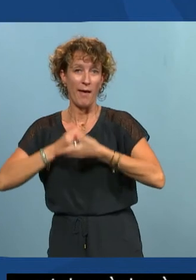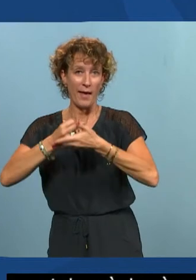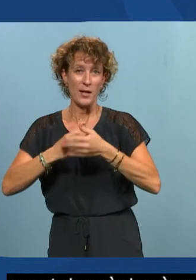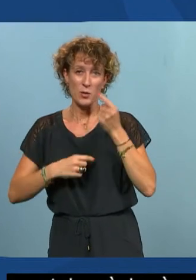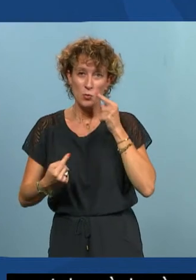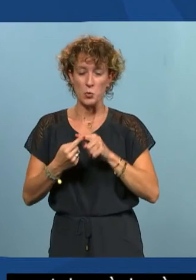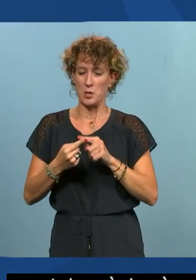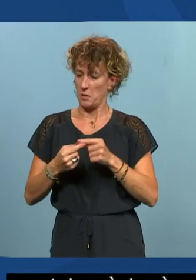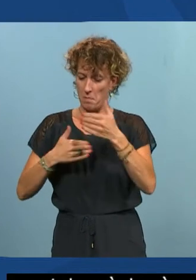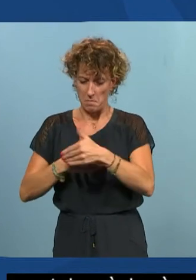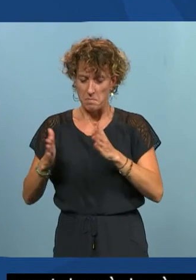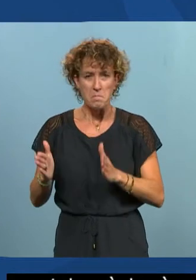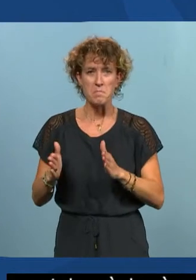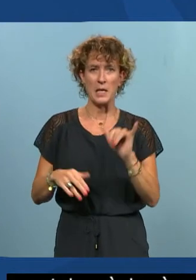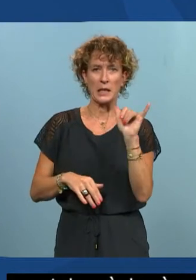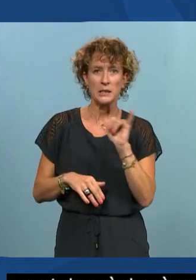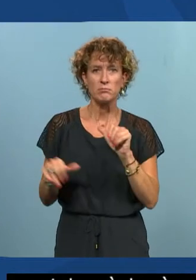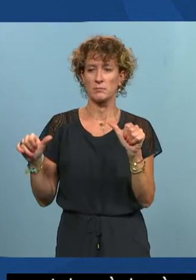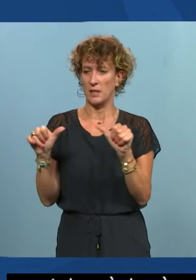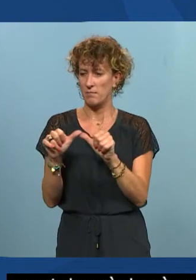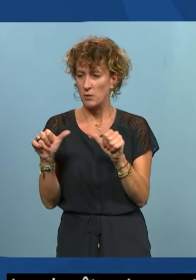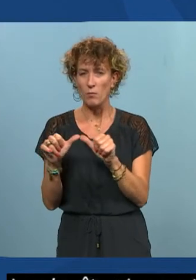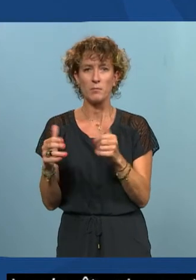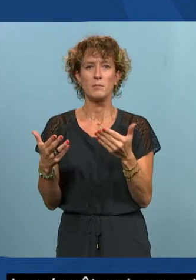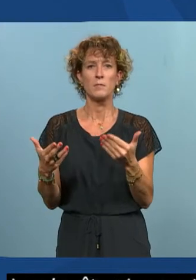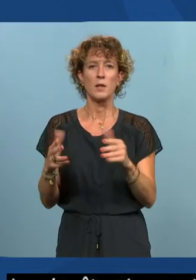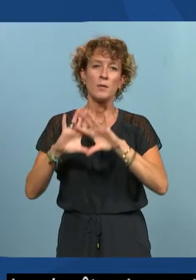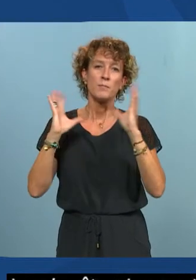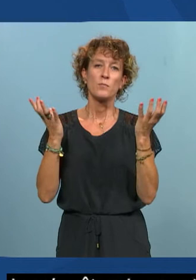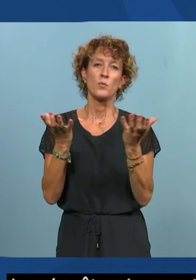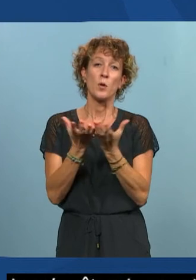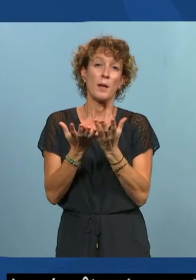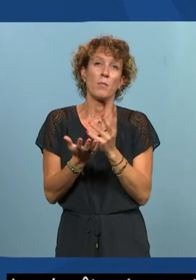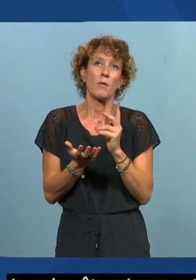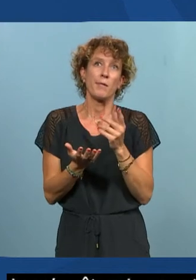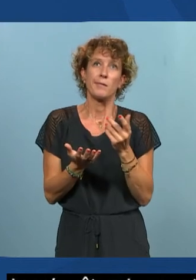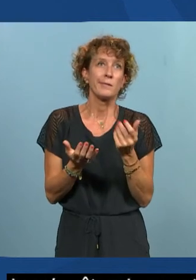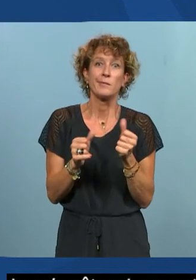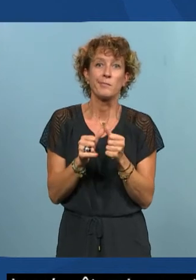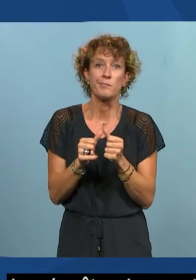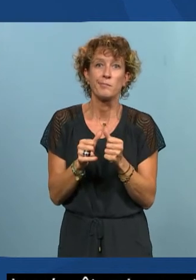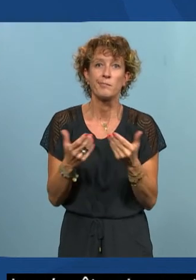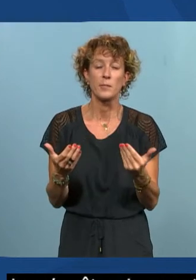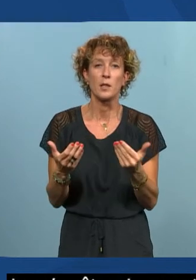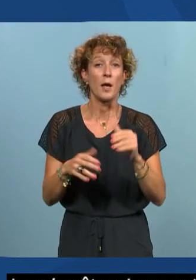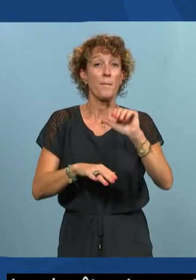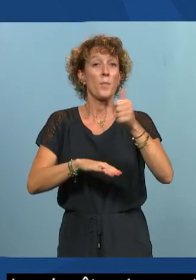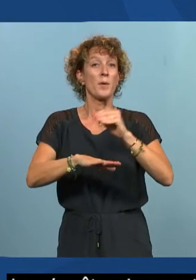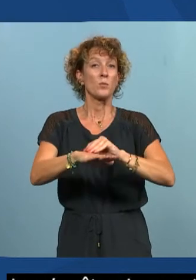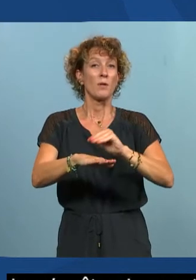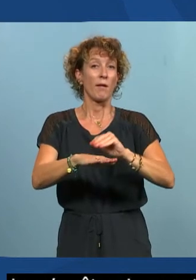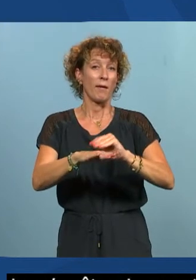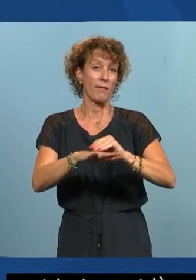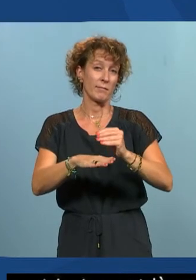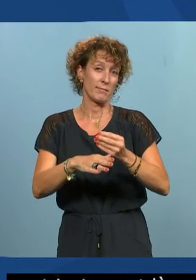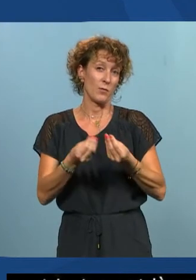à savoir qui doit prendre en compte quoi et globalement à savoir ce qu'il faut faire donc si j'avais un premier conseil à donner c'est